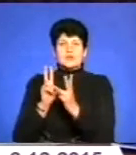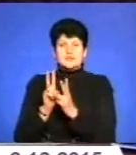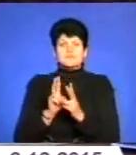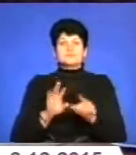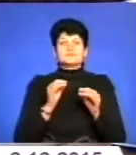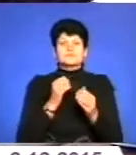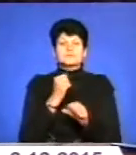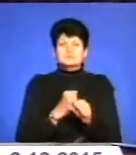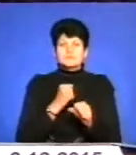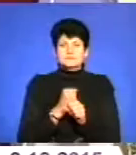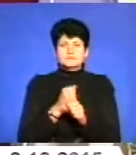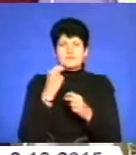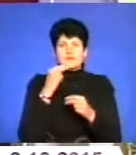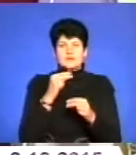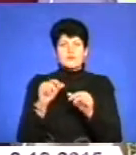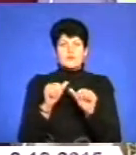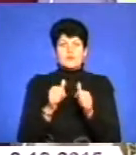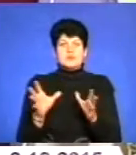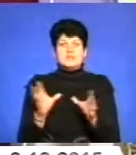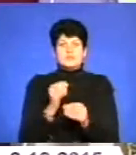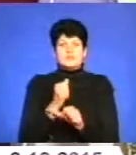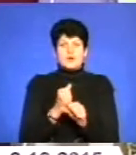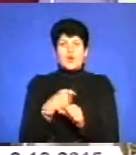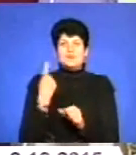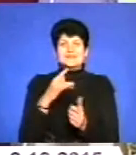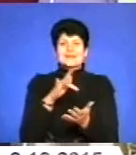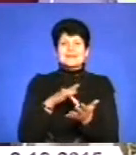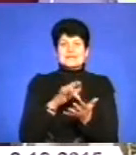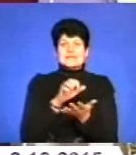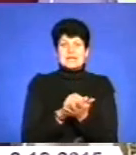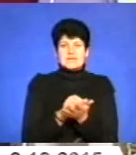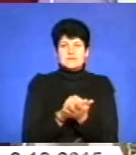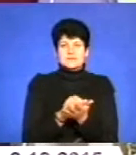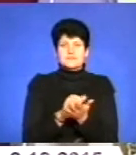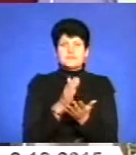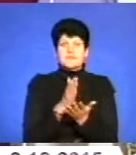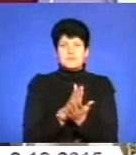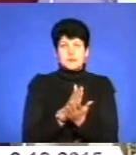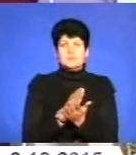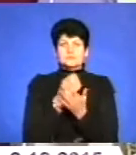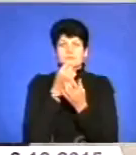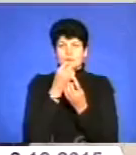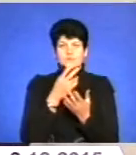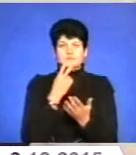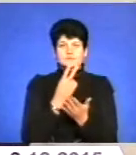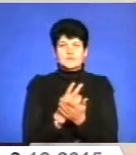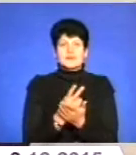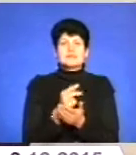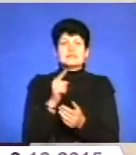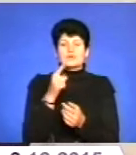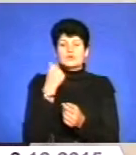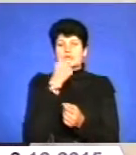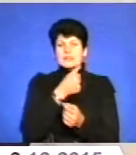напрацювати ефективні форми співпраці. Обласний центр зайнятості, наприклад, має втішні показники. За рік до них